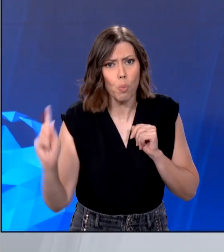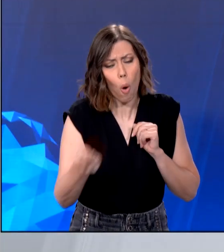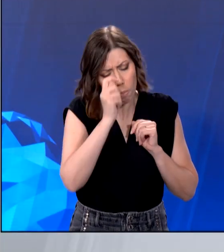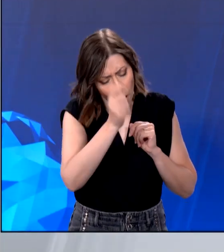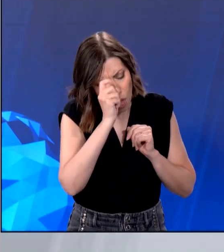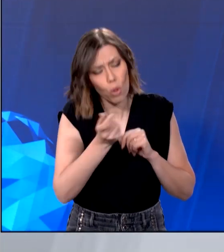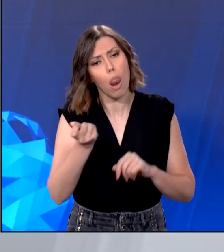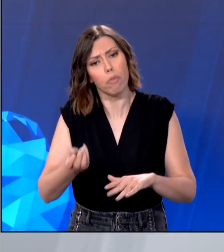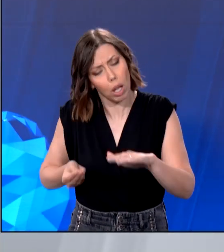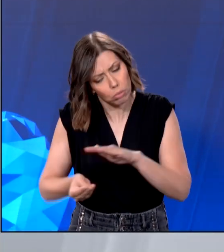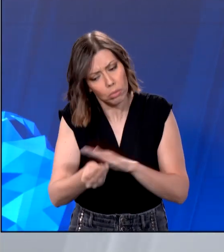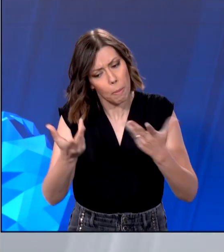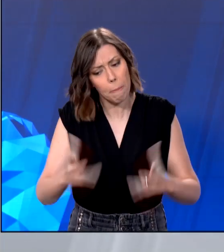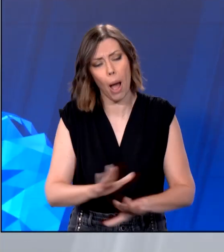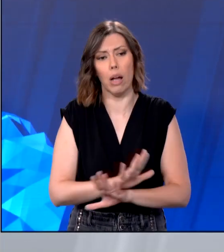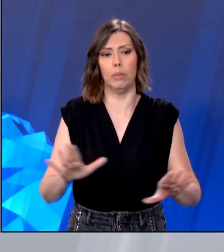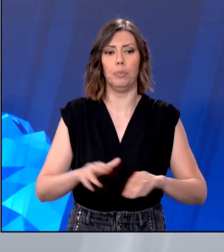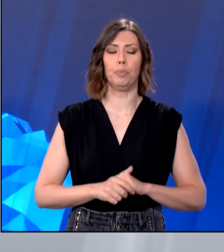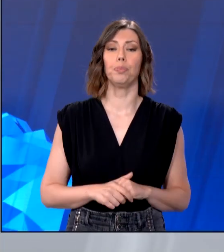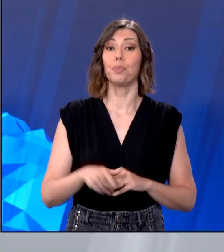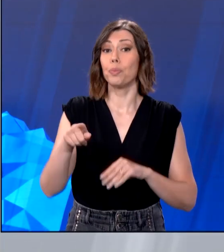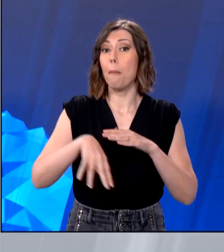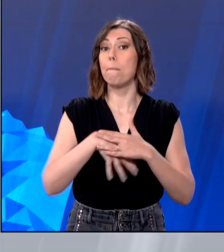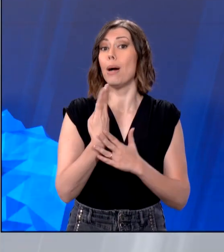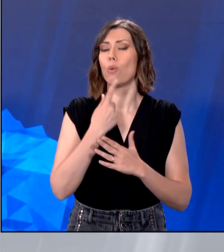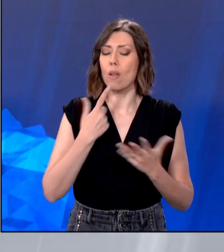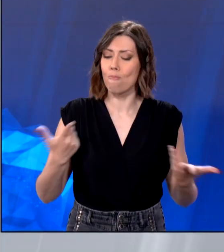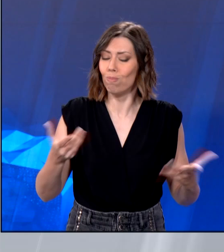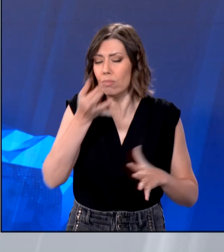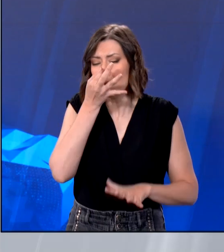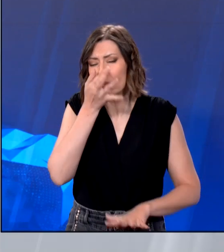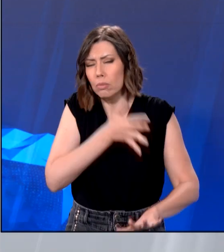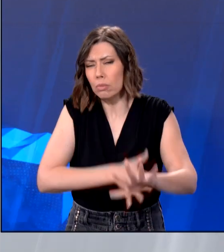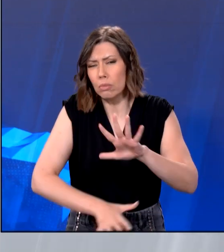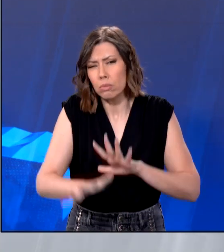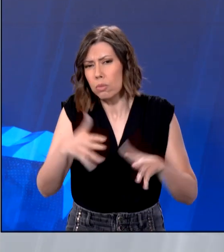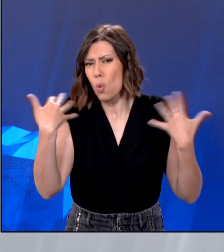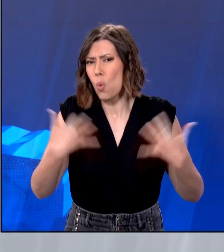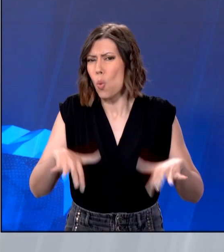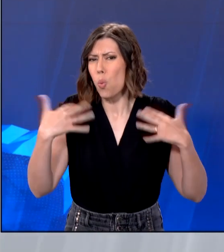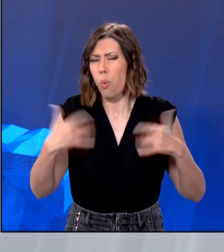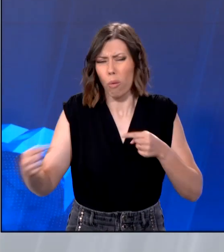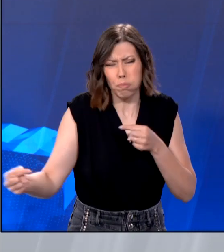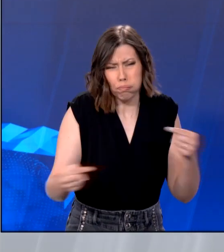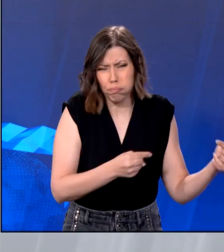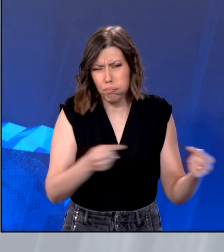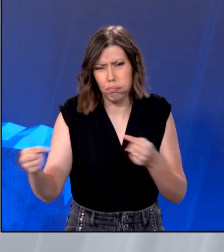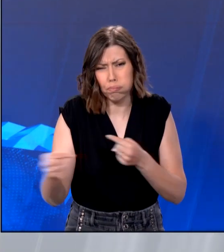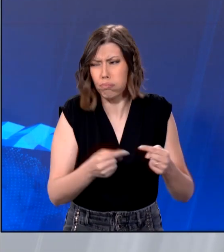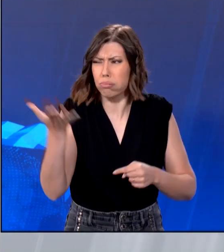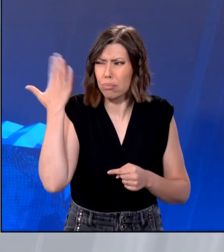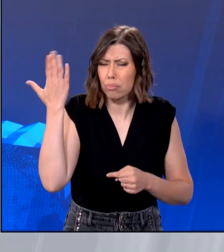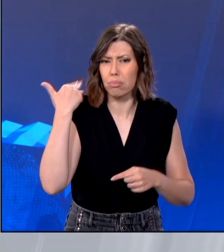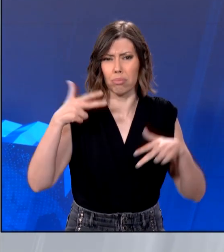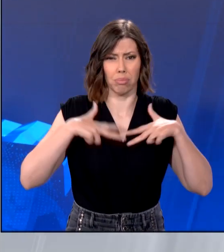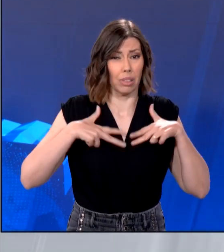Ιντροβάρτης έχει παραδεχτεί ότι χρημάτιζε. Ήταν μια νοσηρή υπόθεση, η οποία έφερε πολύ τοξικότα στο πολιτικό σύστημα της χώρας, χάρη στις ενέργειες